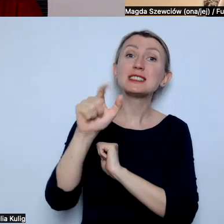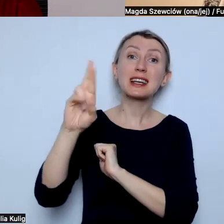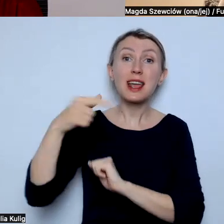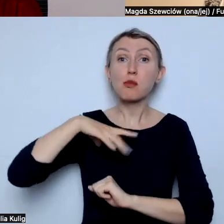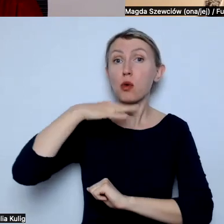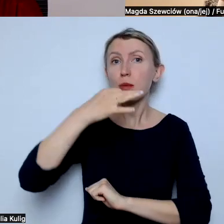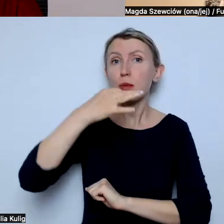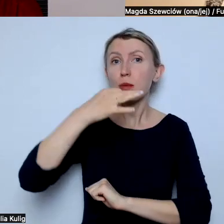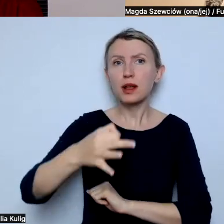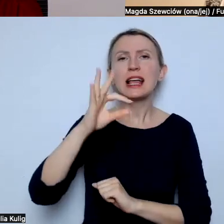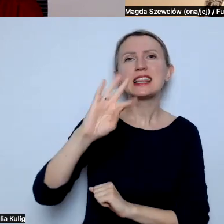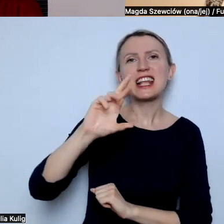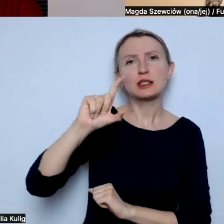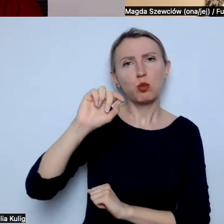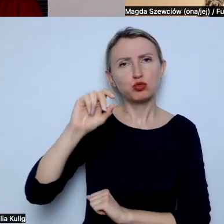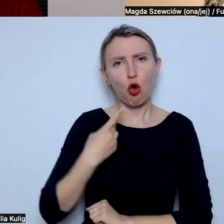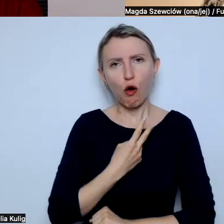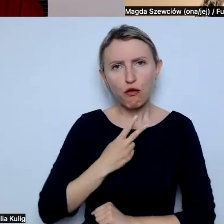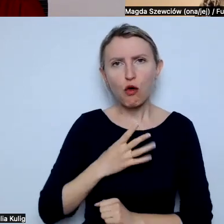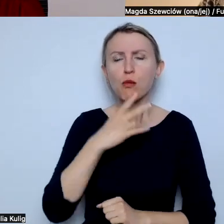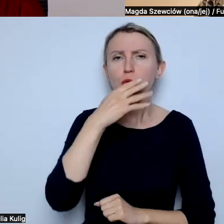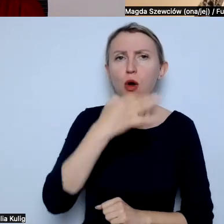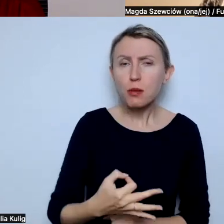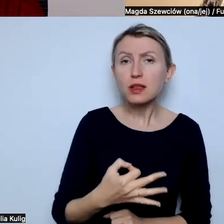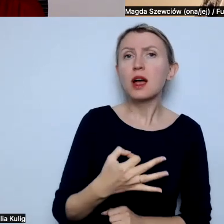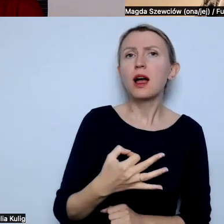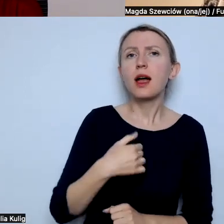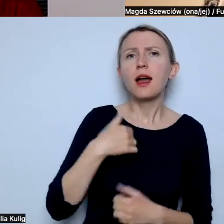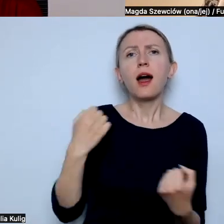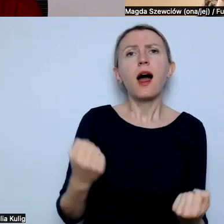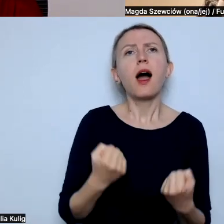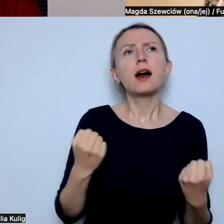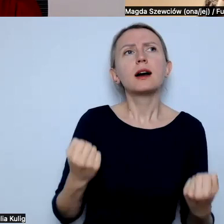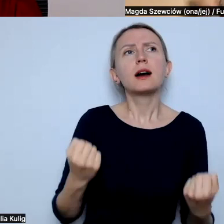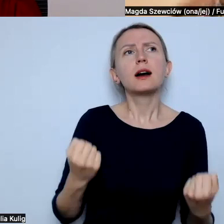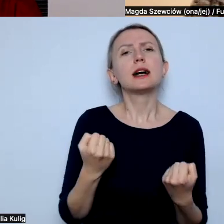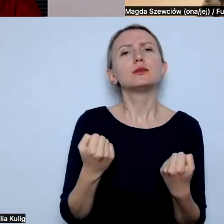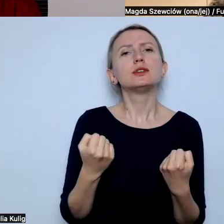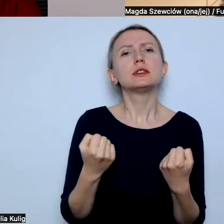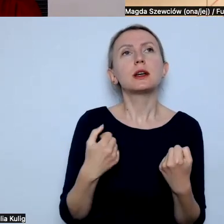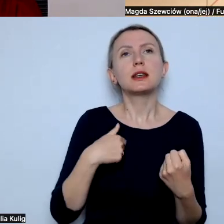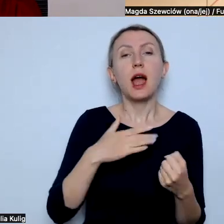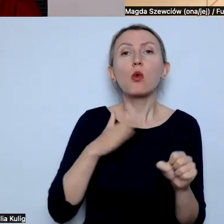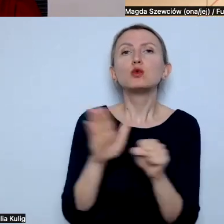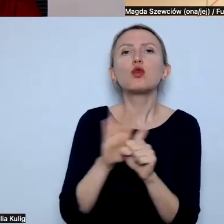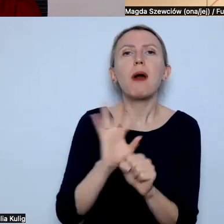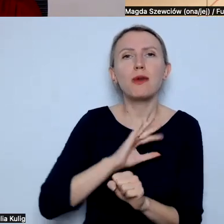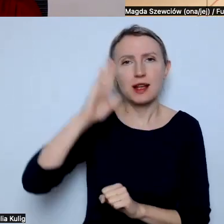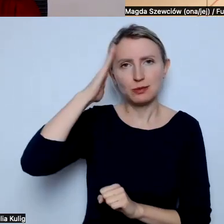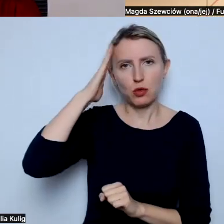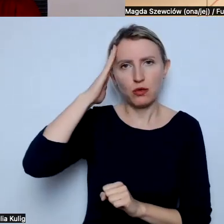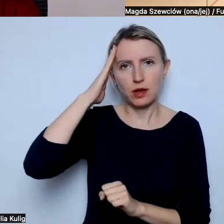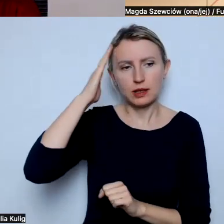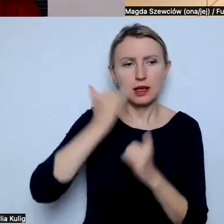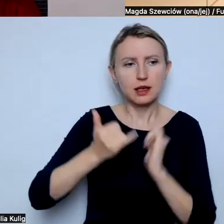transpłciowości. Więc bardziej w tym sensie staram się lokalizować braki wiedzy i tam, gdzie je mam,